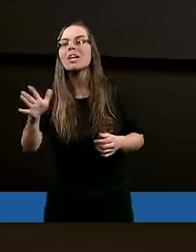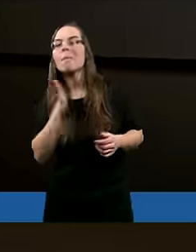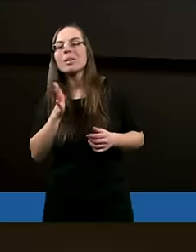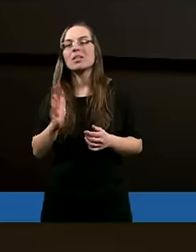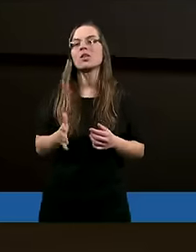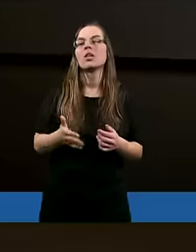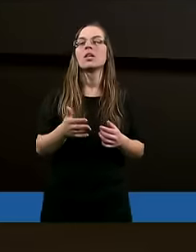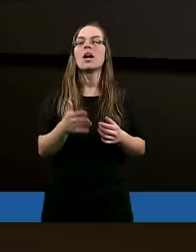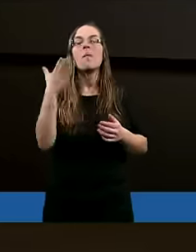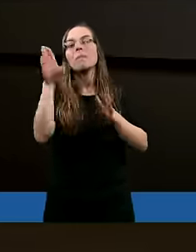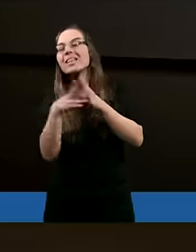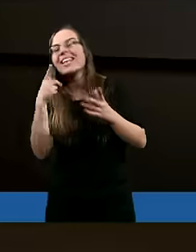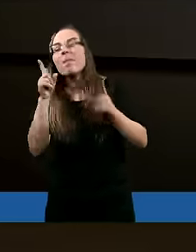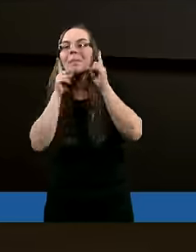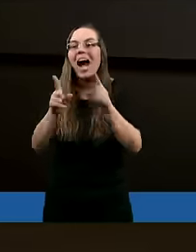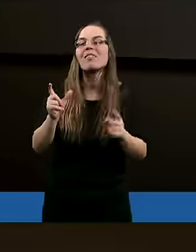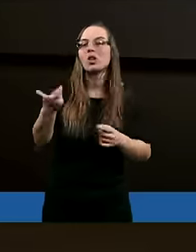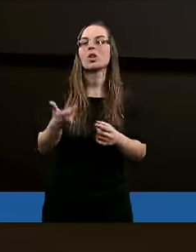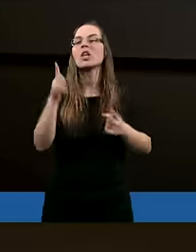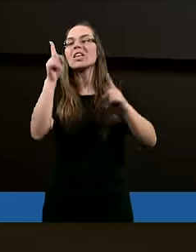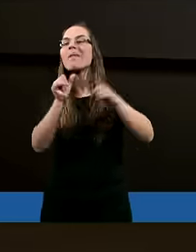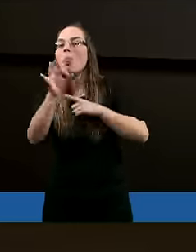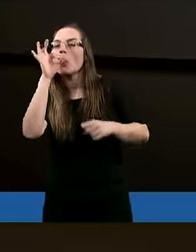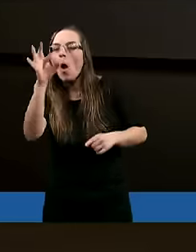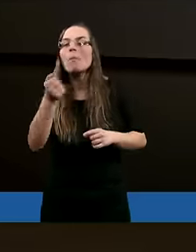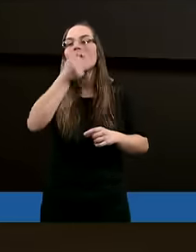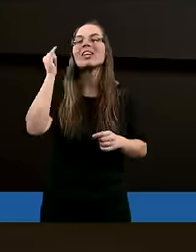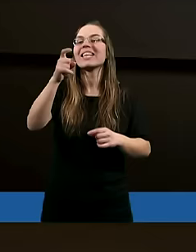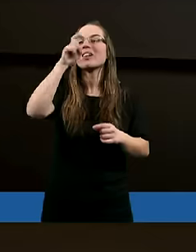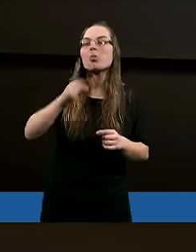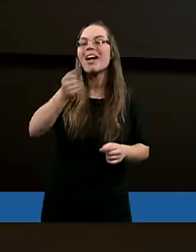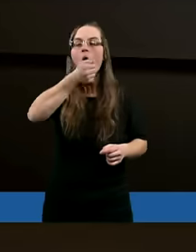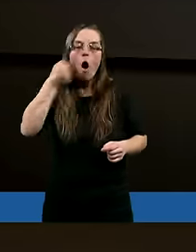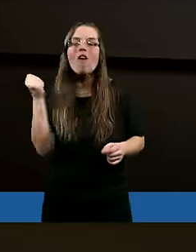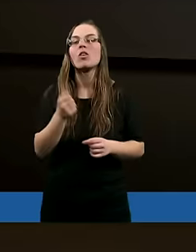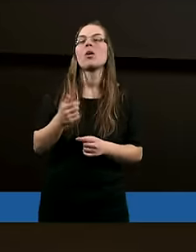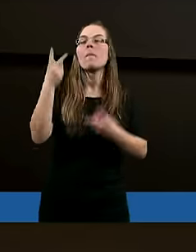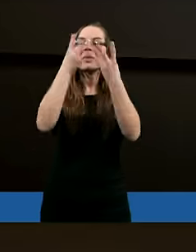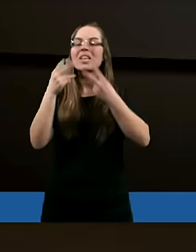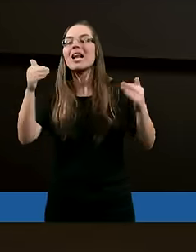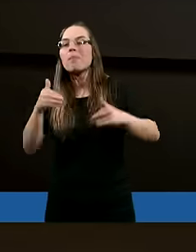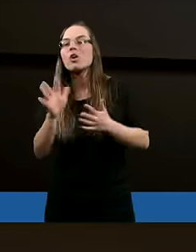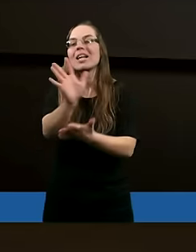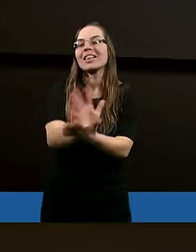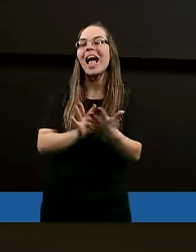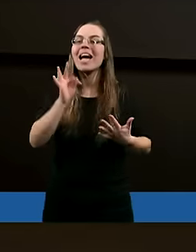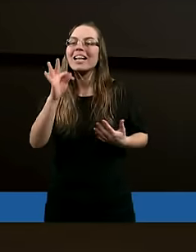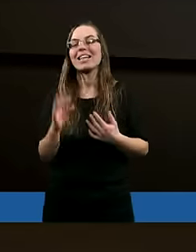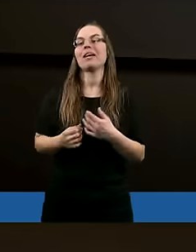nieprawdziwy, albo jest dobry owoc i jest zły owoc. Przeczytajmy może tekst